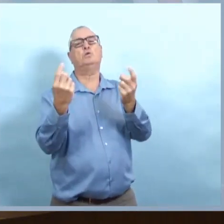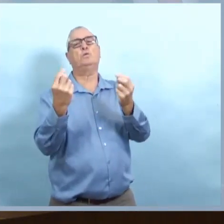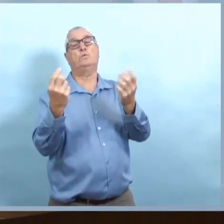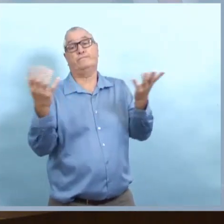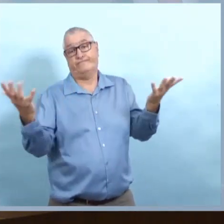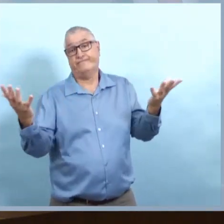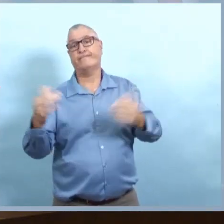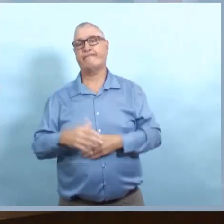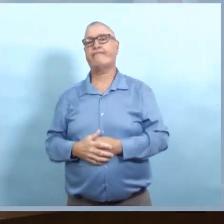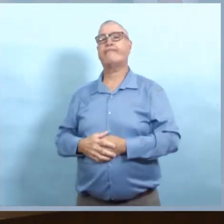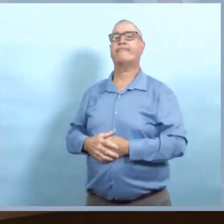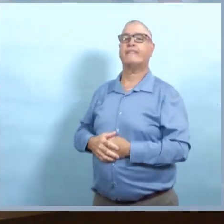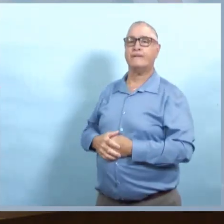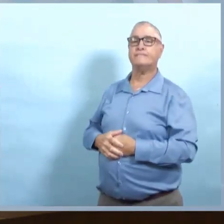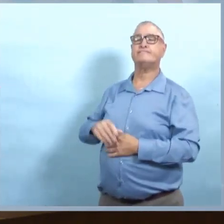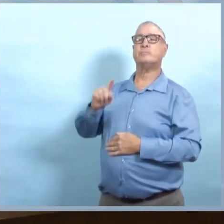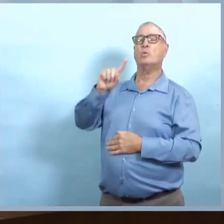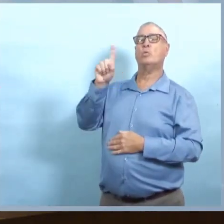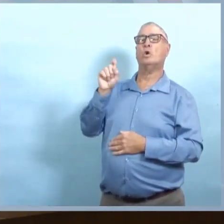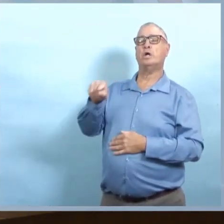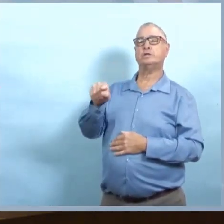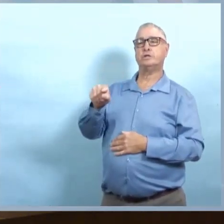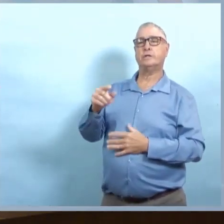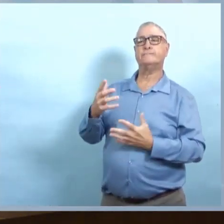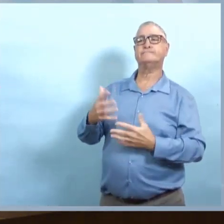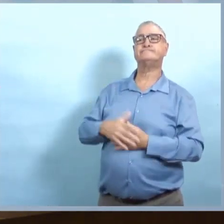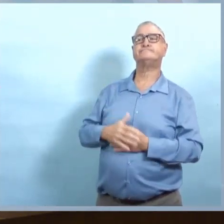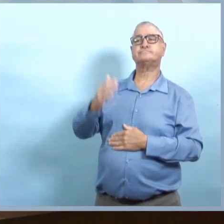travailler là-dessus et donner des directives précises